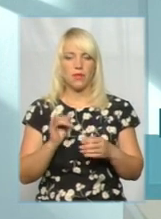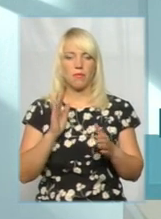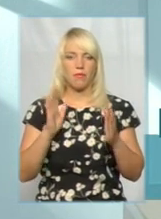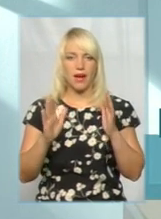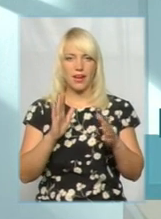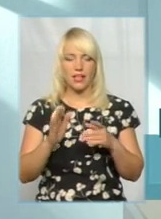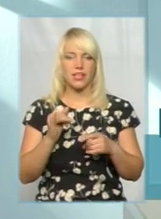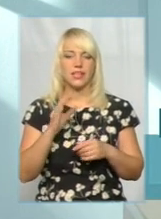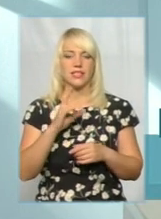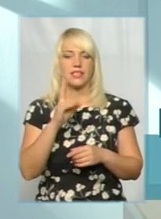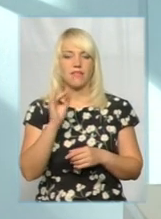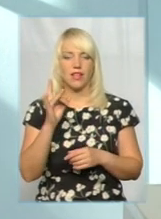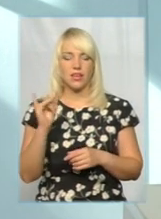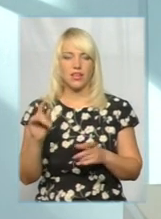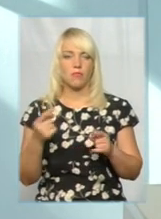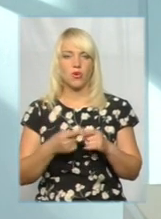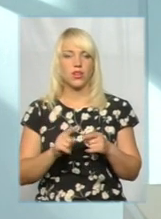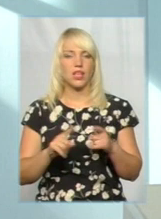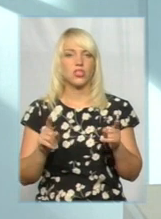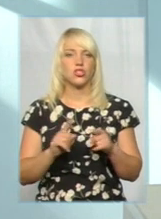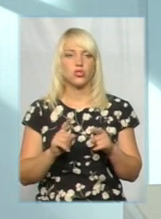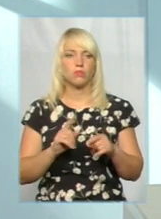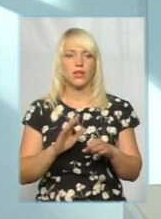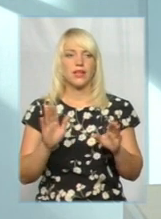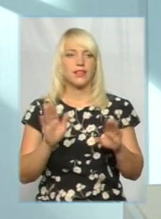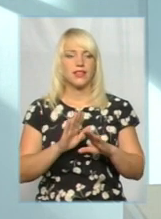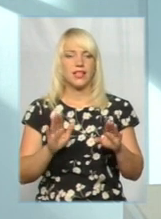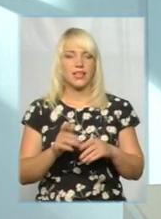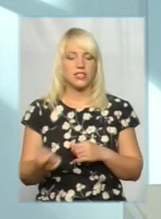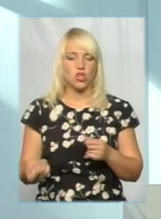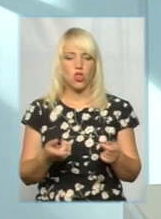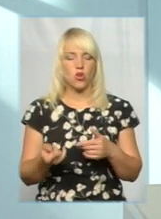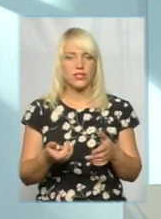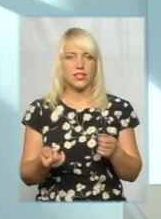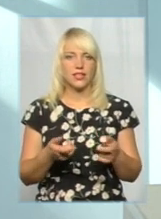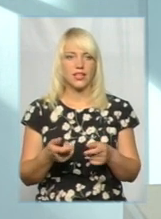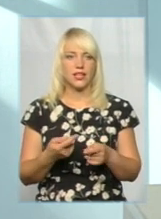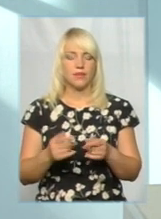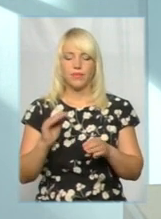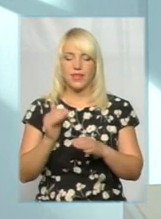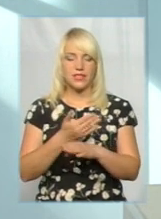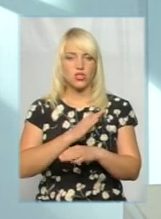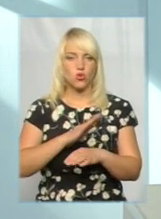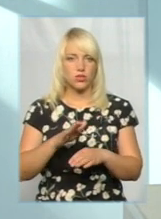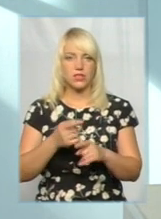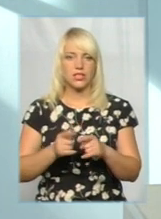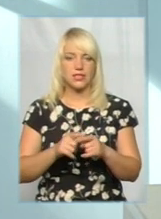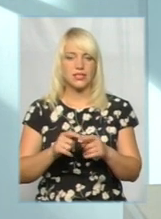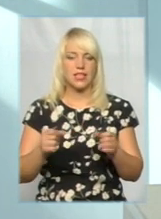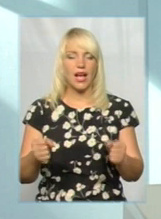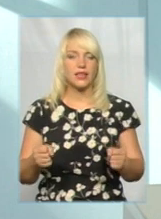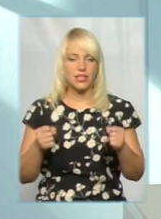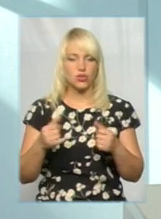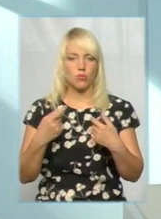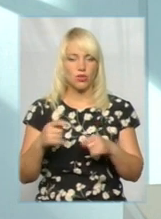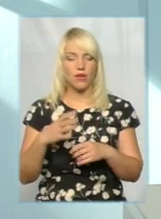про те, щоб не зносити зараз ці атракціони, не продавати, а почекати